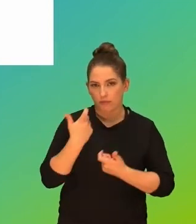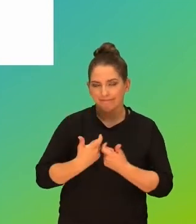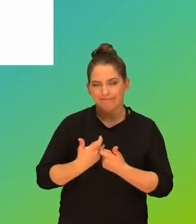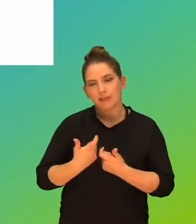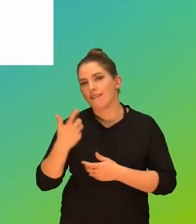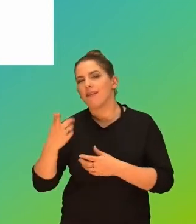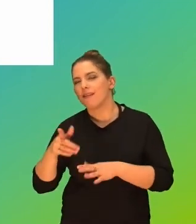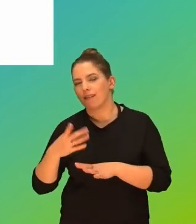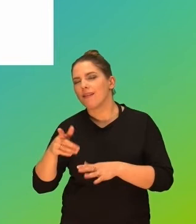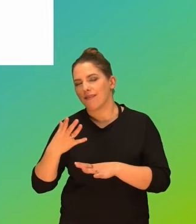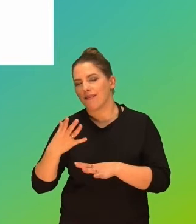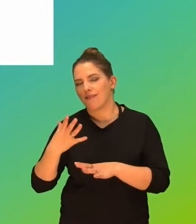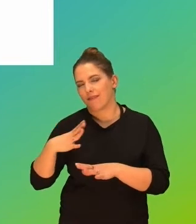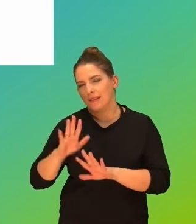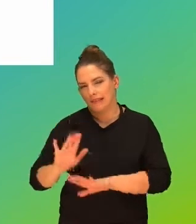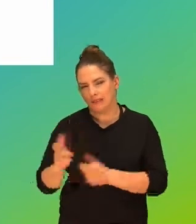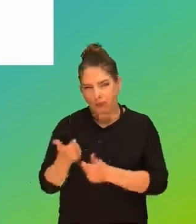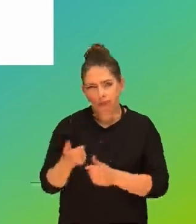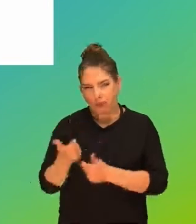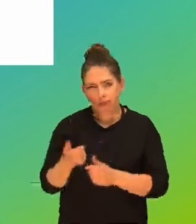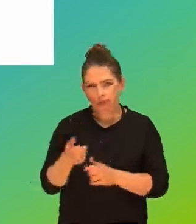nie warto robić, bo się po prostu nie sprawdza.